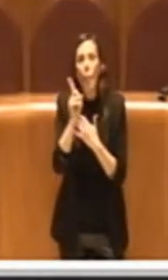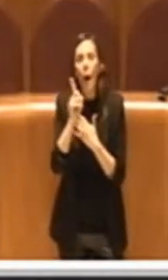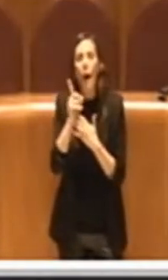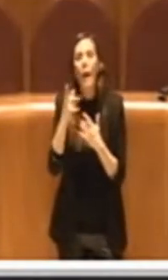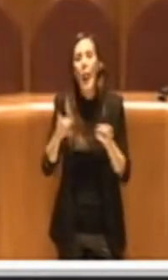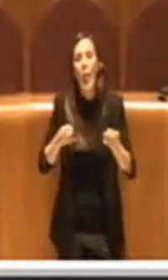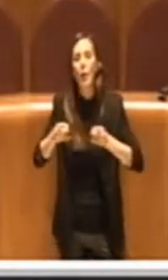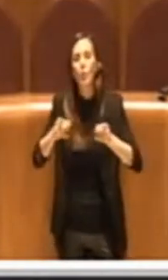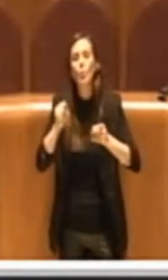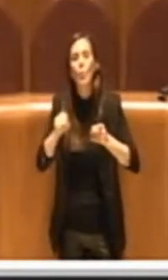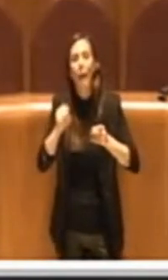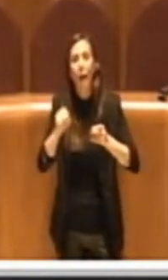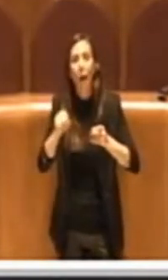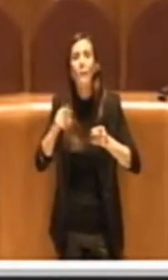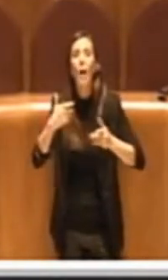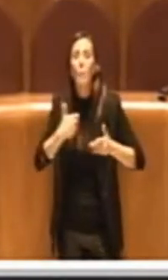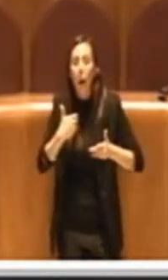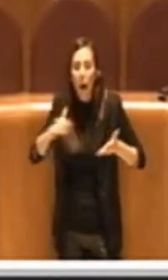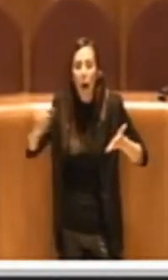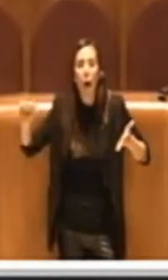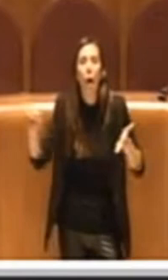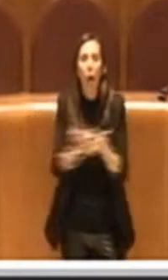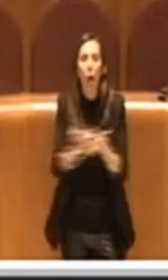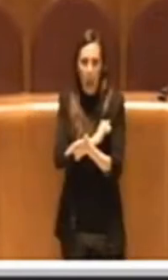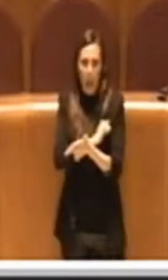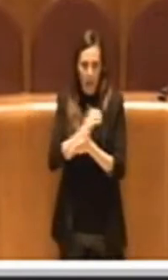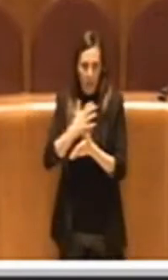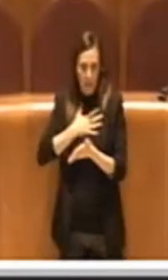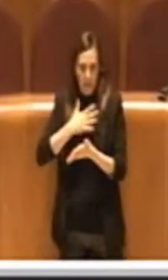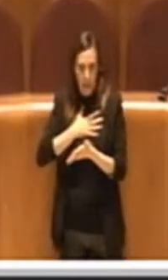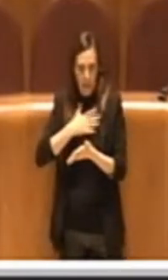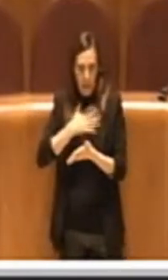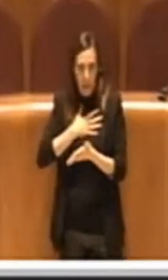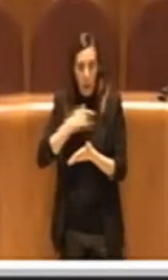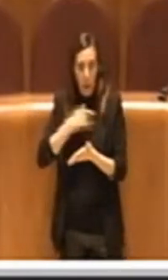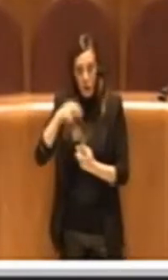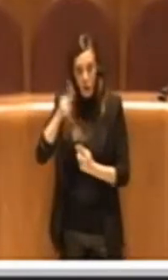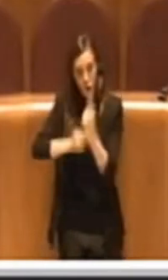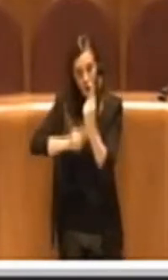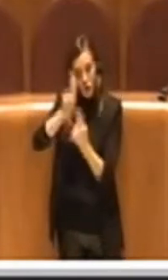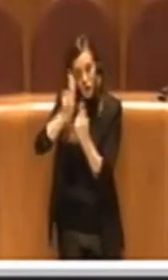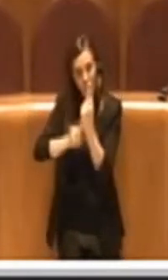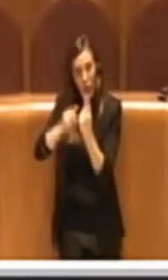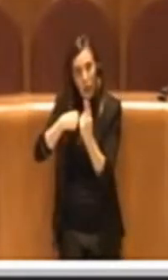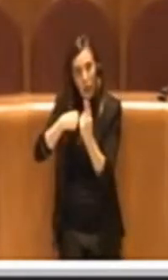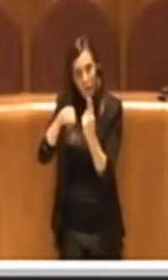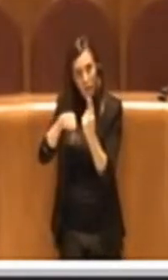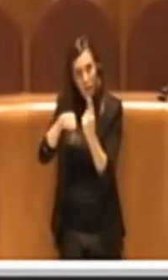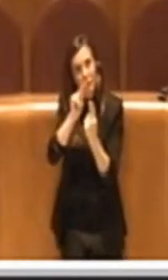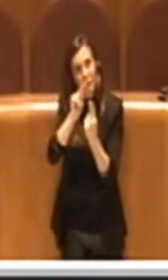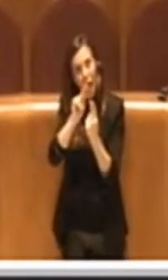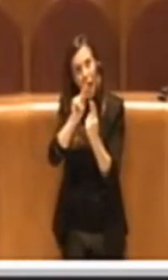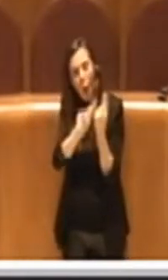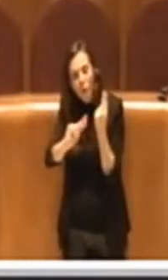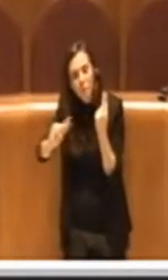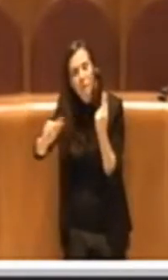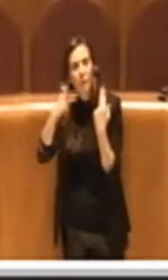eliminata, quindi secondo me, insomma, ho messo qui in chat a riflettere sul parere.